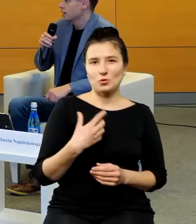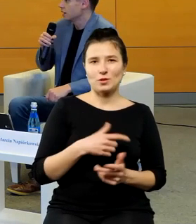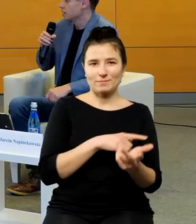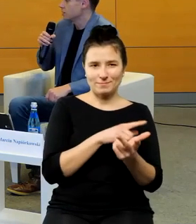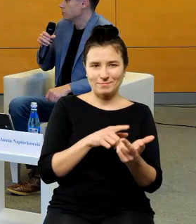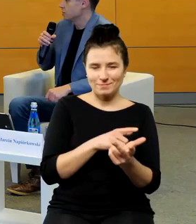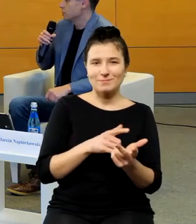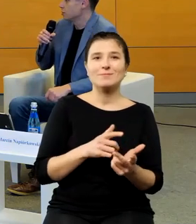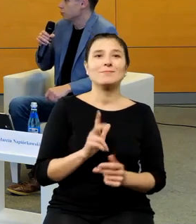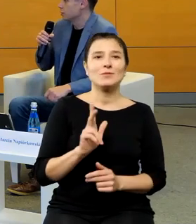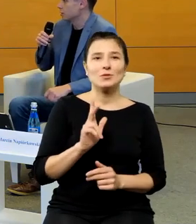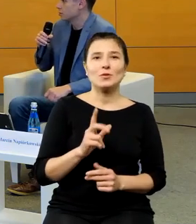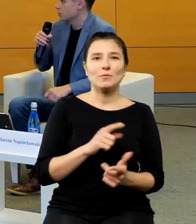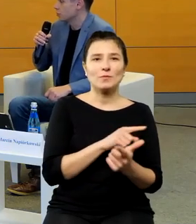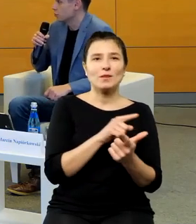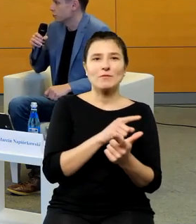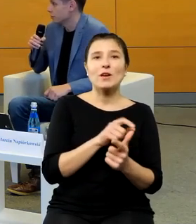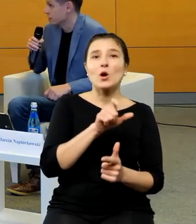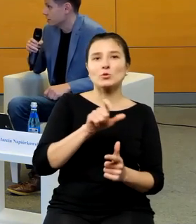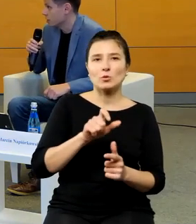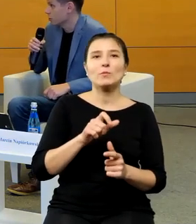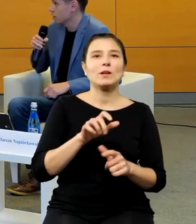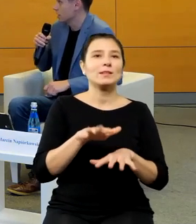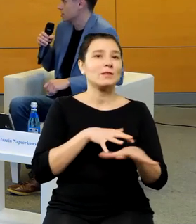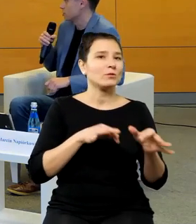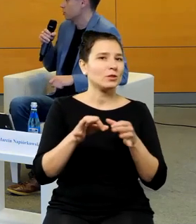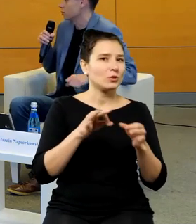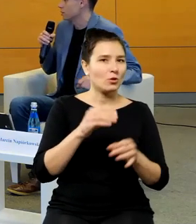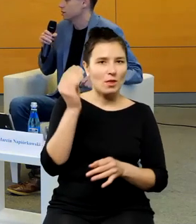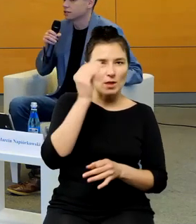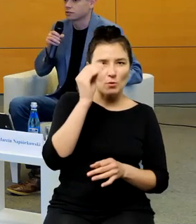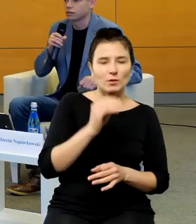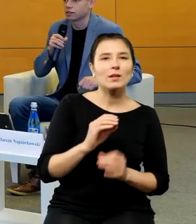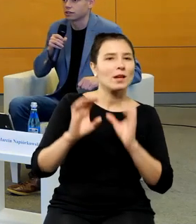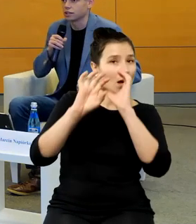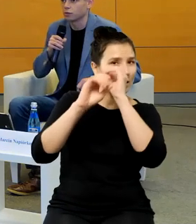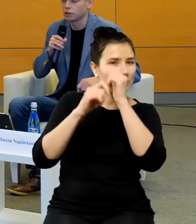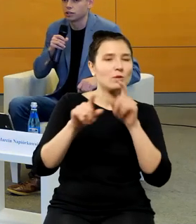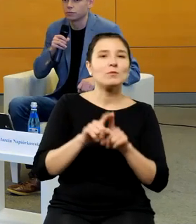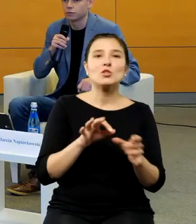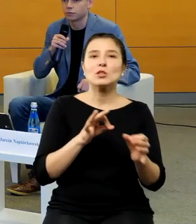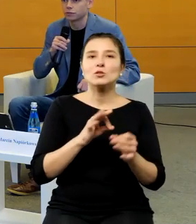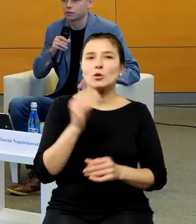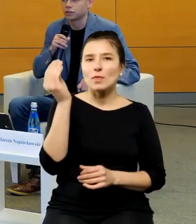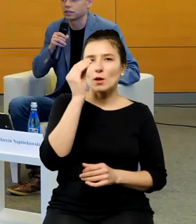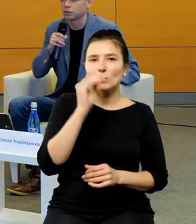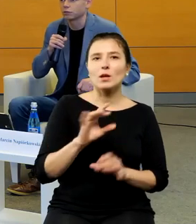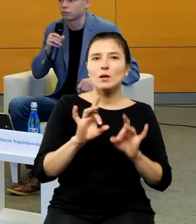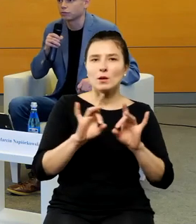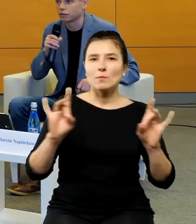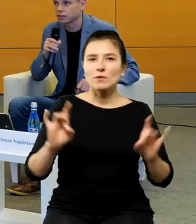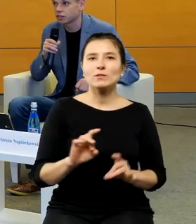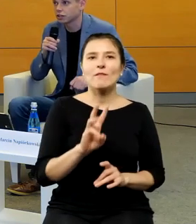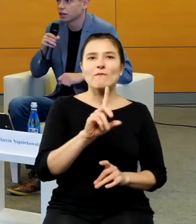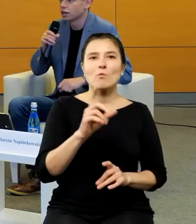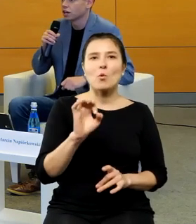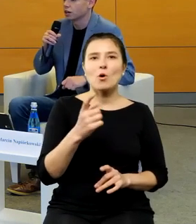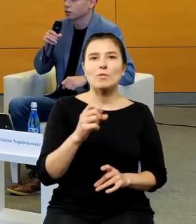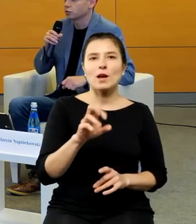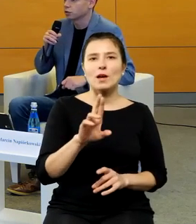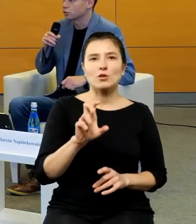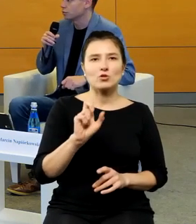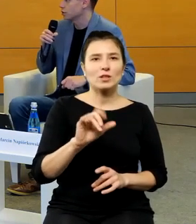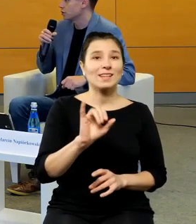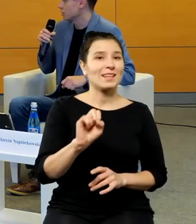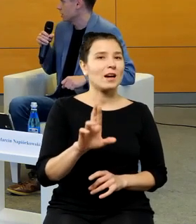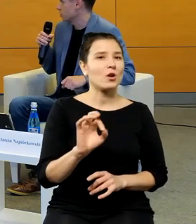Jest w nimi dwójka historyków nauki, astronom i historyk nauki, pan profesor Jarosław Włodarczyk, który